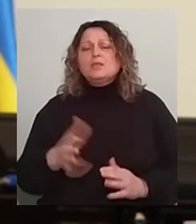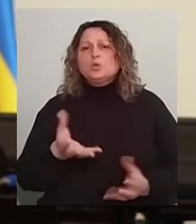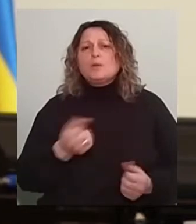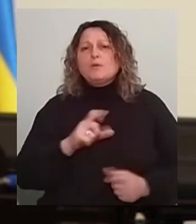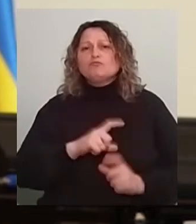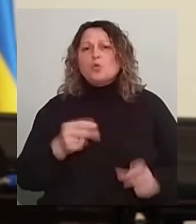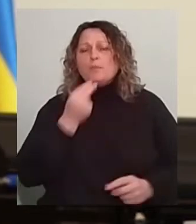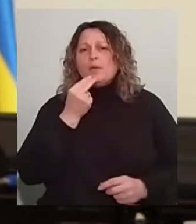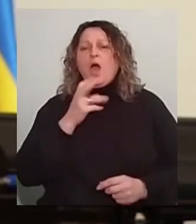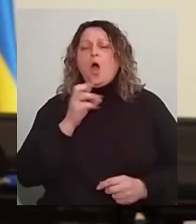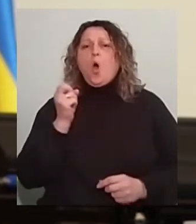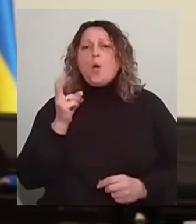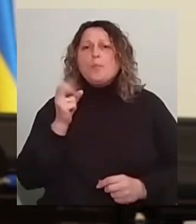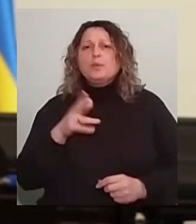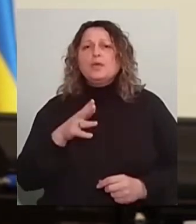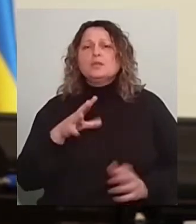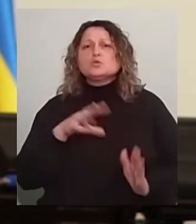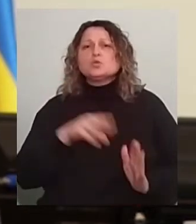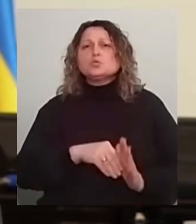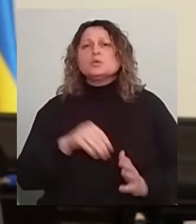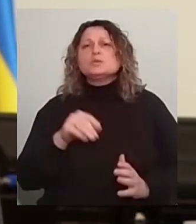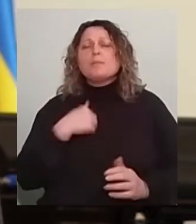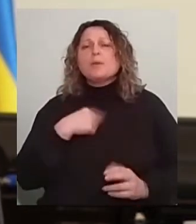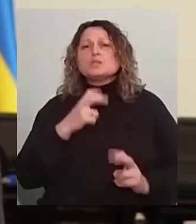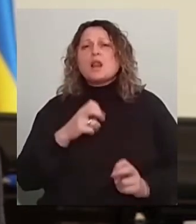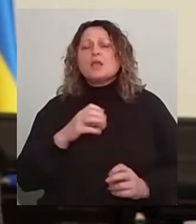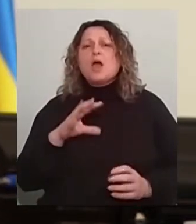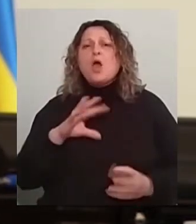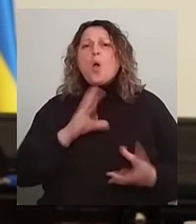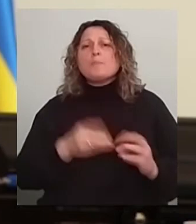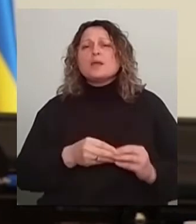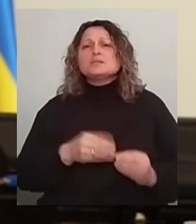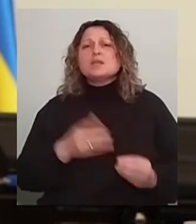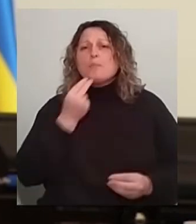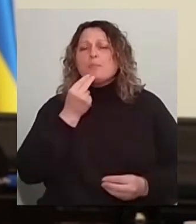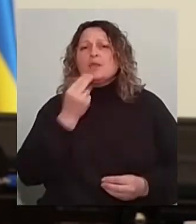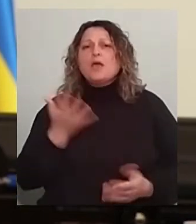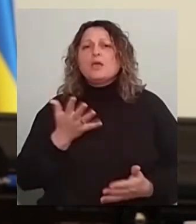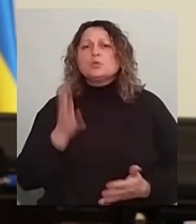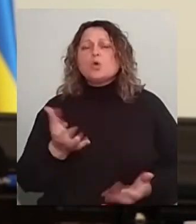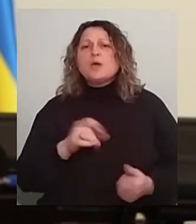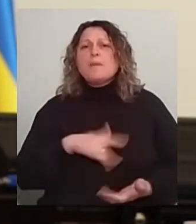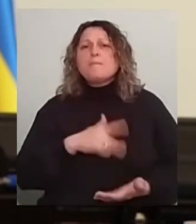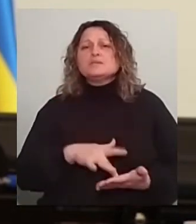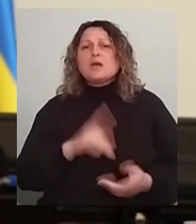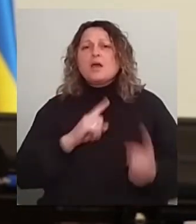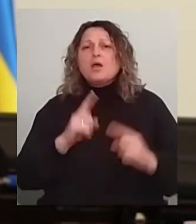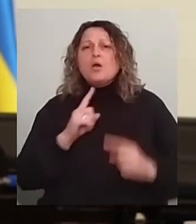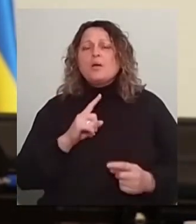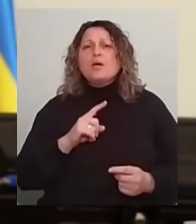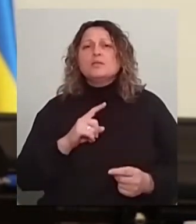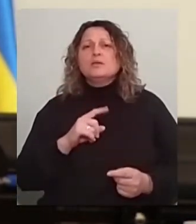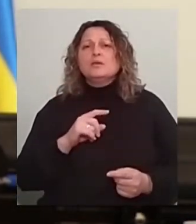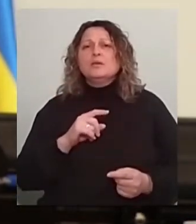обіду, то сьогодні ми також розглянули меню комплексних обідів, які будуть отримувати за кошти міського бюджету діти пільгових категорій,